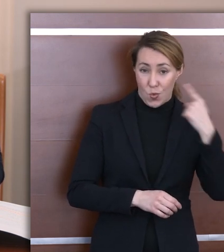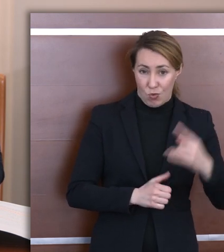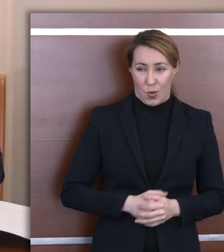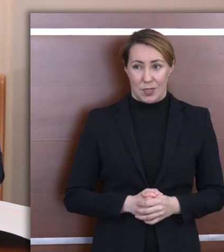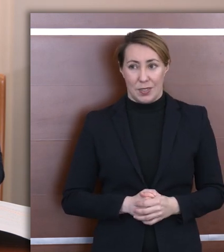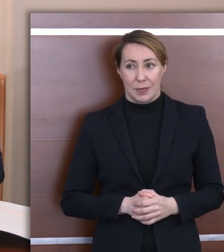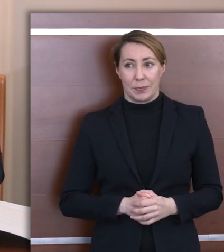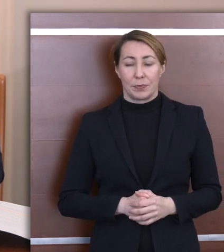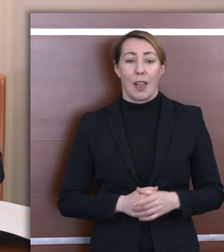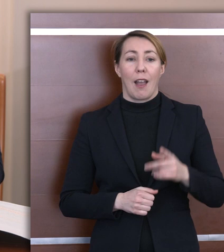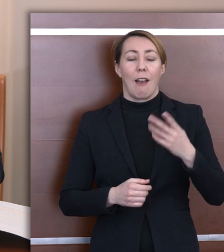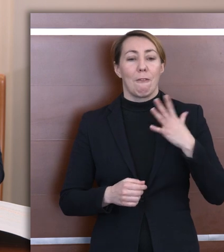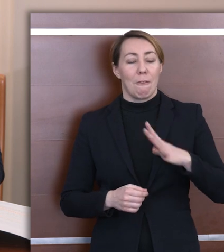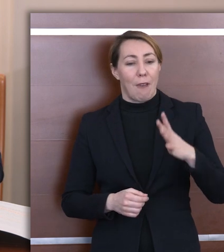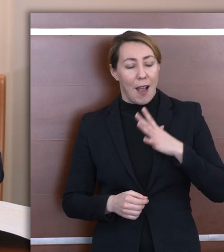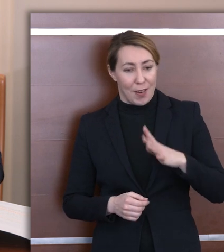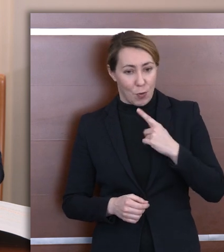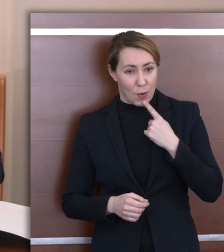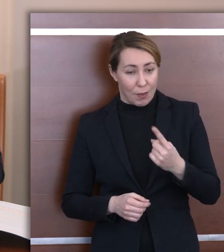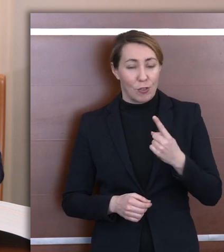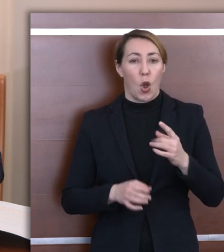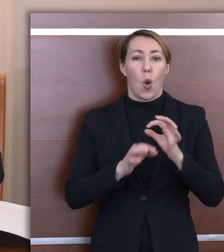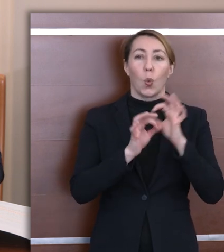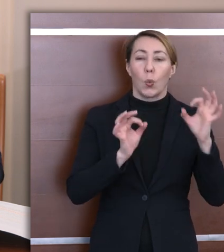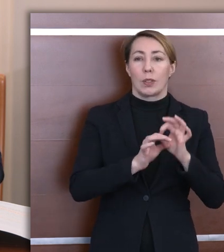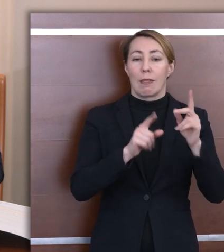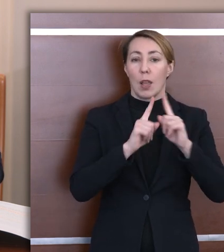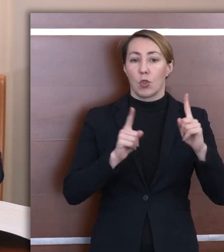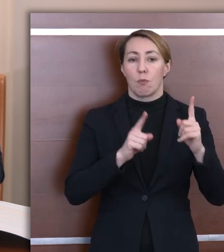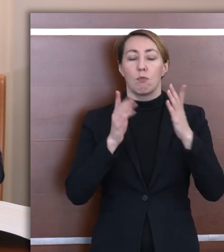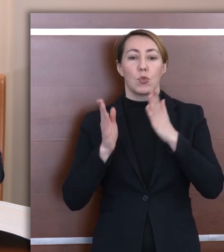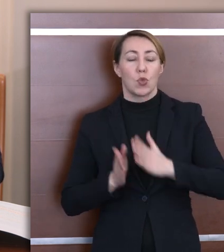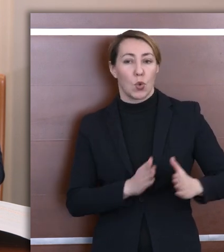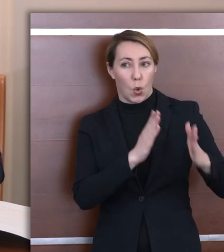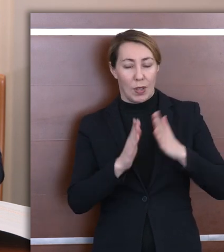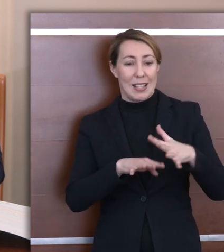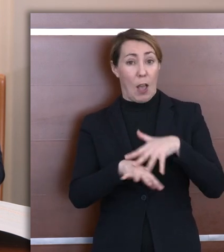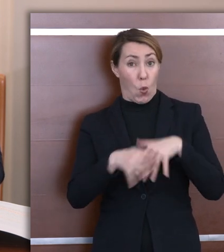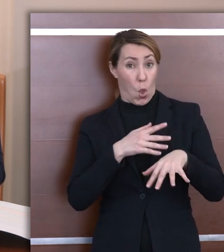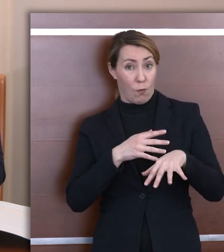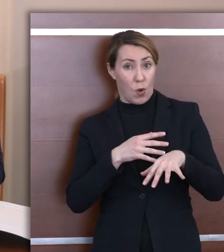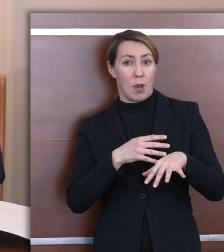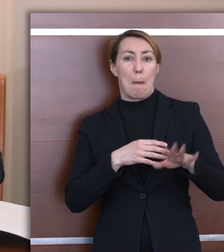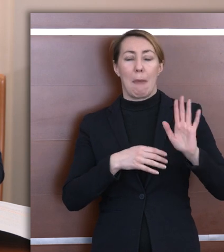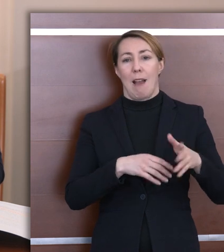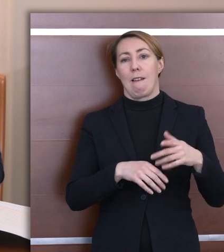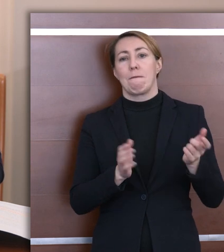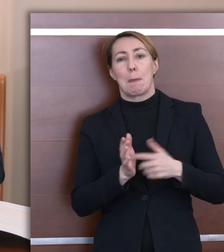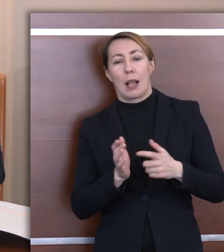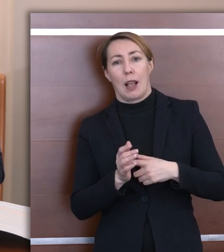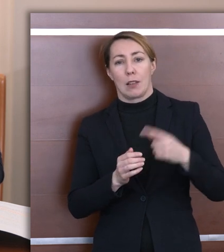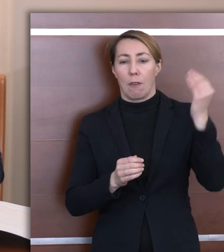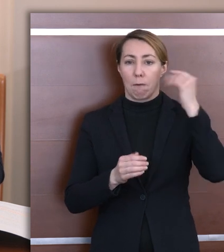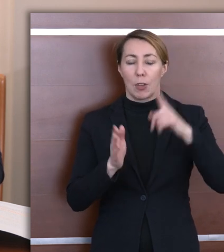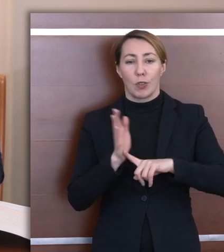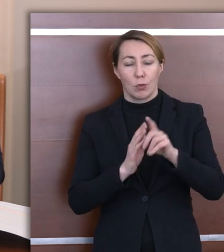nauczyciele są właściwie przygotowani do pracy zawodowo, czyli posiadają wymagane wykształcenie.